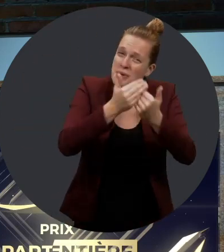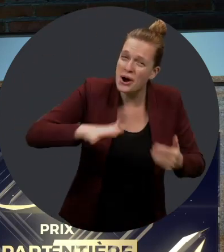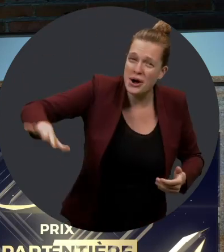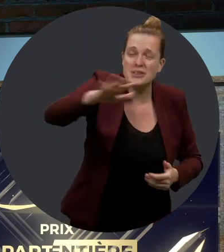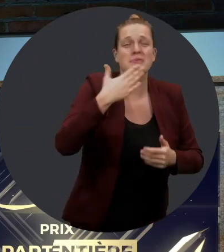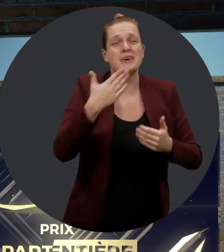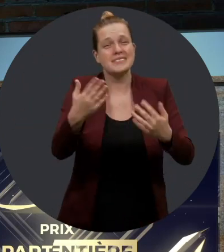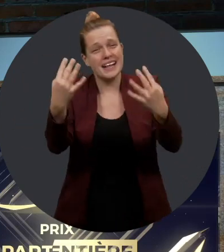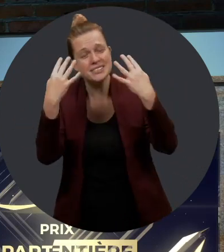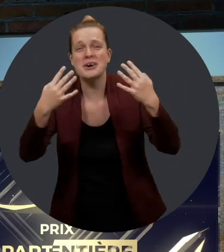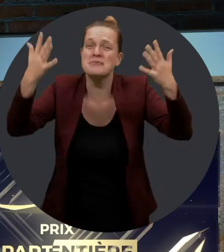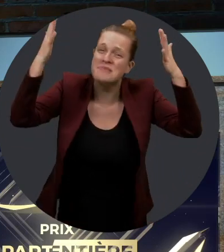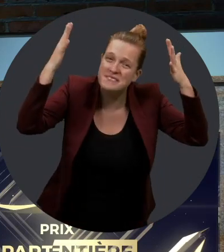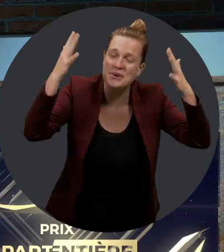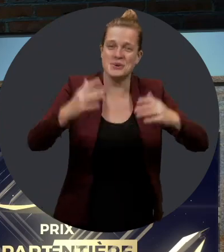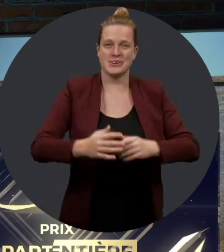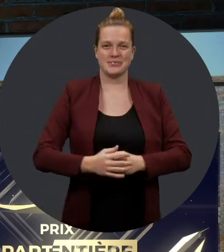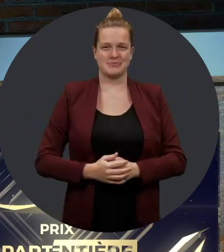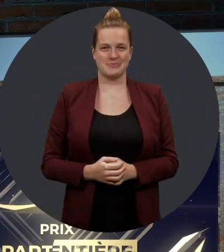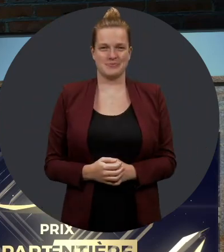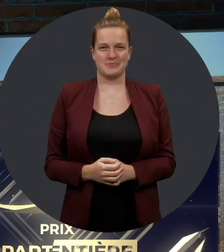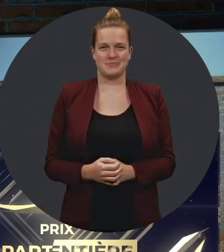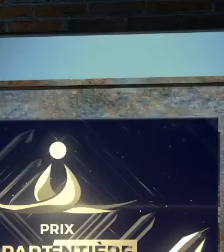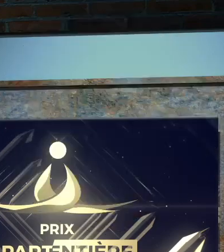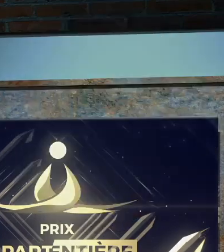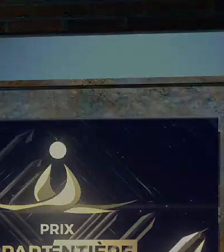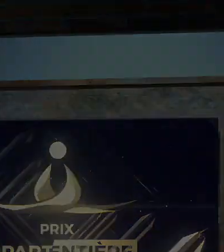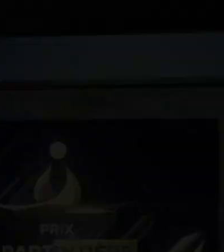de journée tout le monde. Merci de votre attention et bravo.